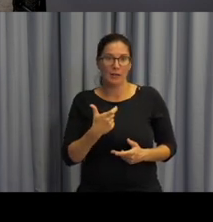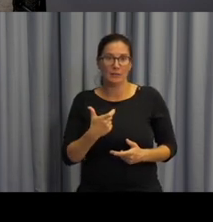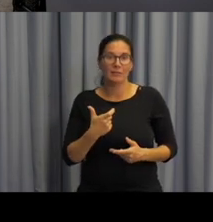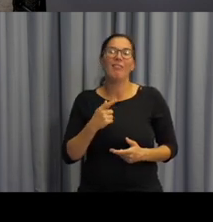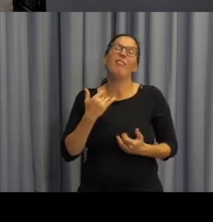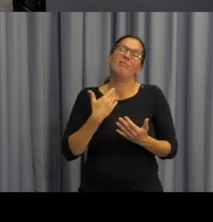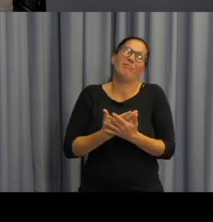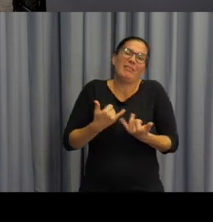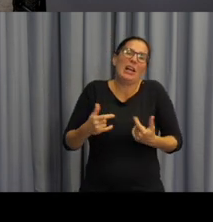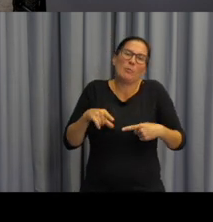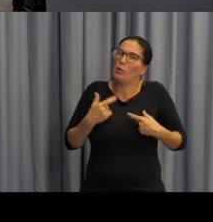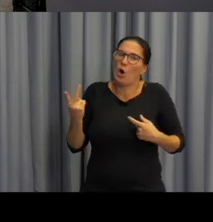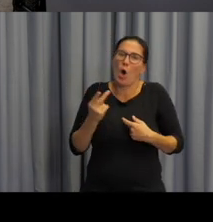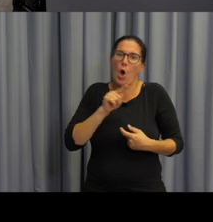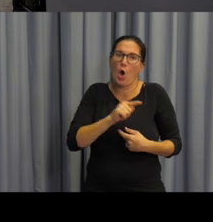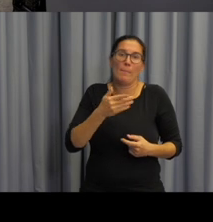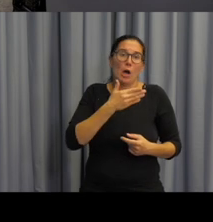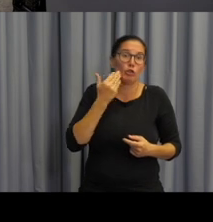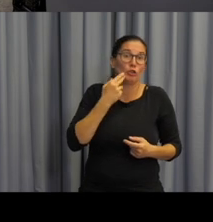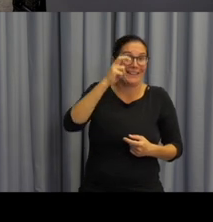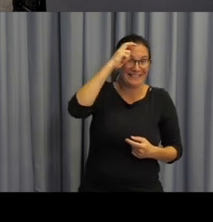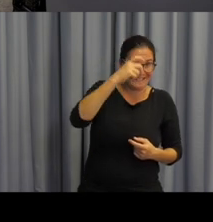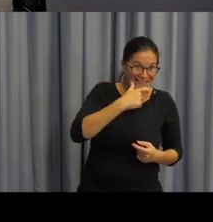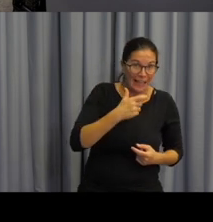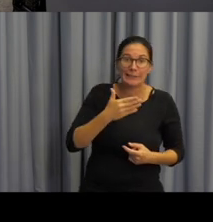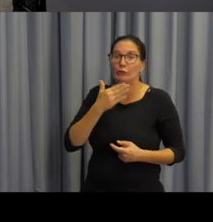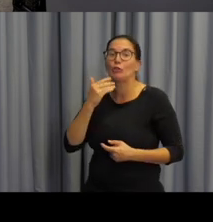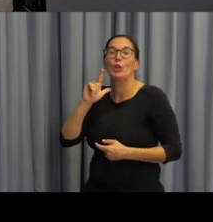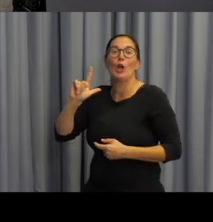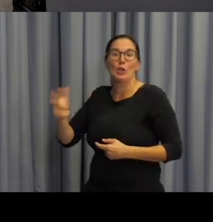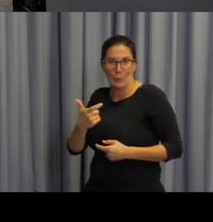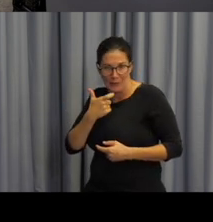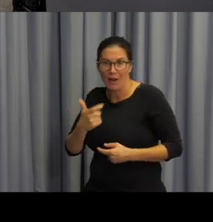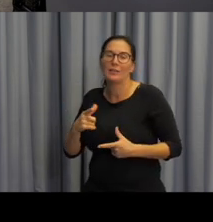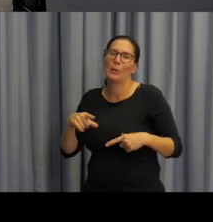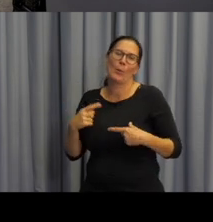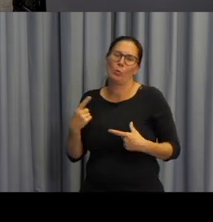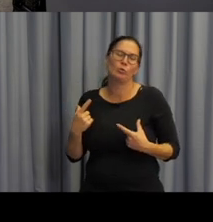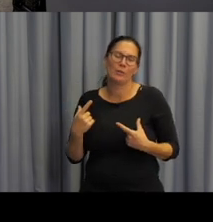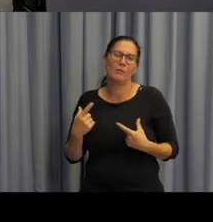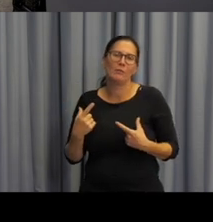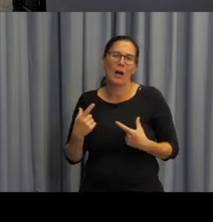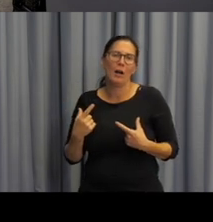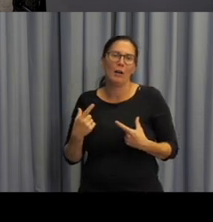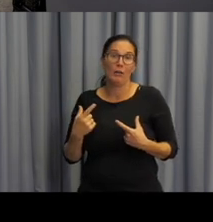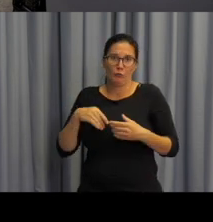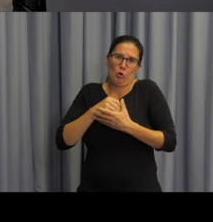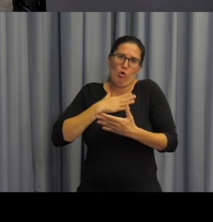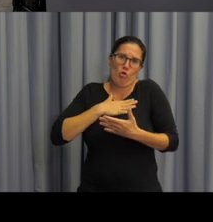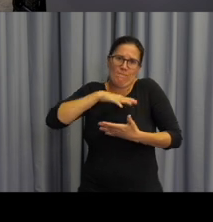čeština jako cizí jazyk, čeština jako druhý jazyk v rámci té naší metodické podpory a v rámci